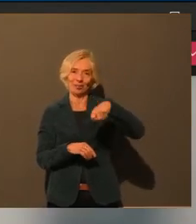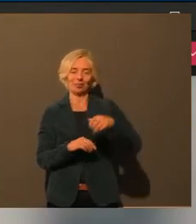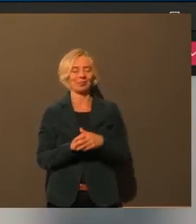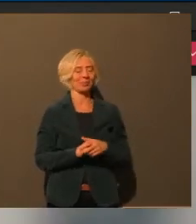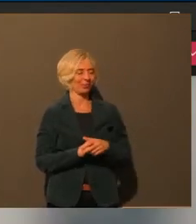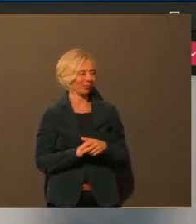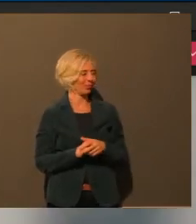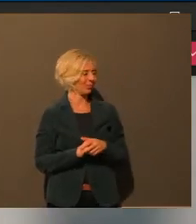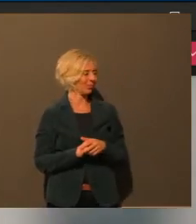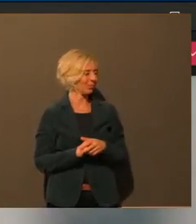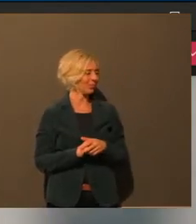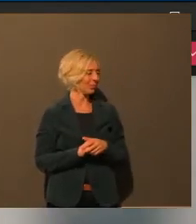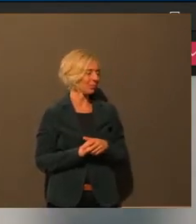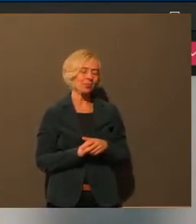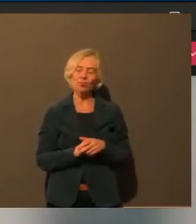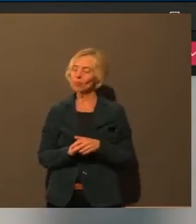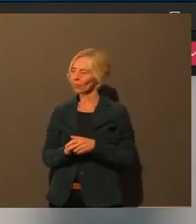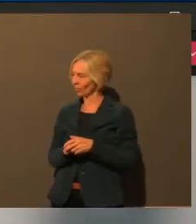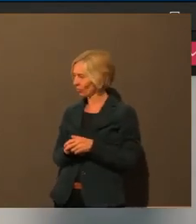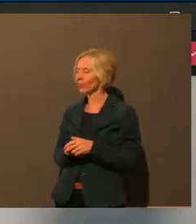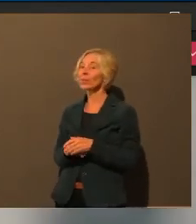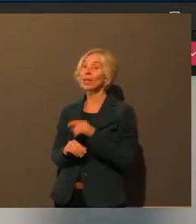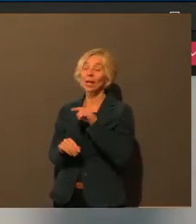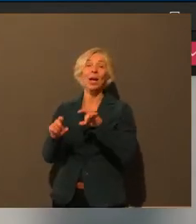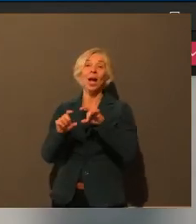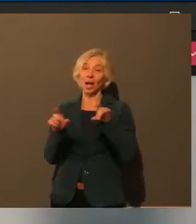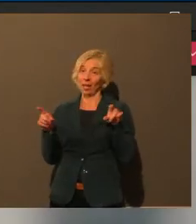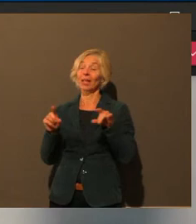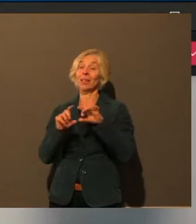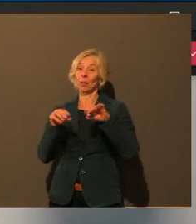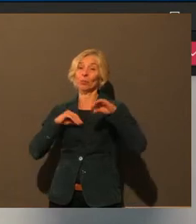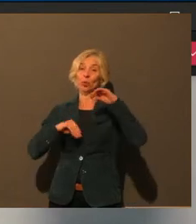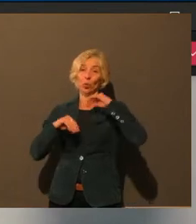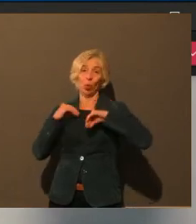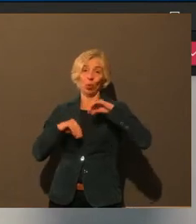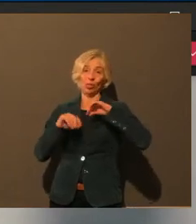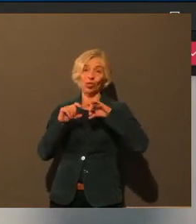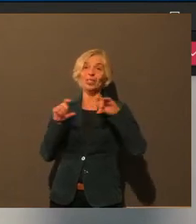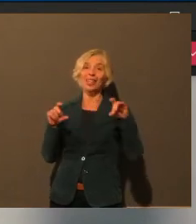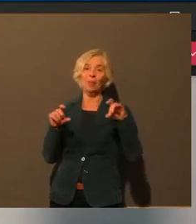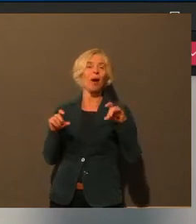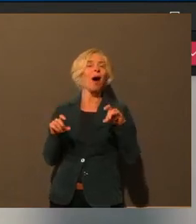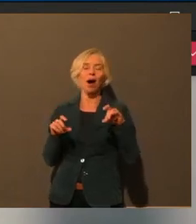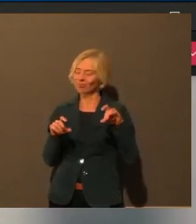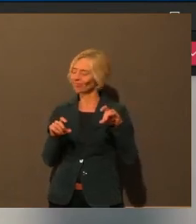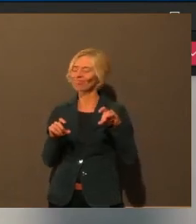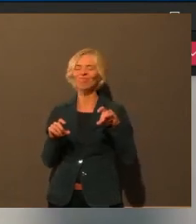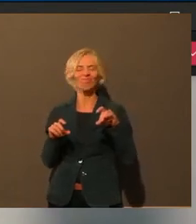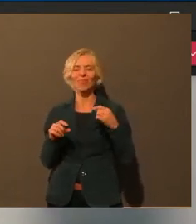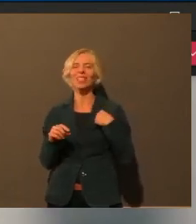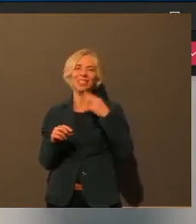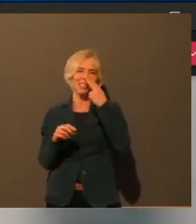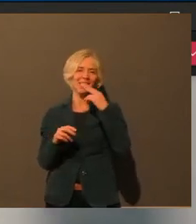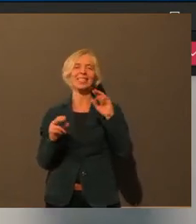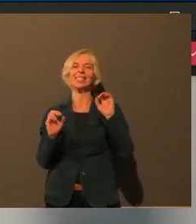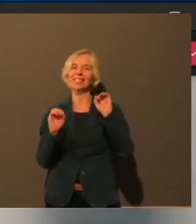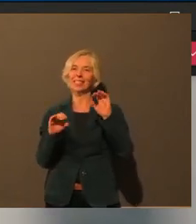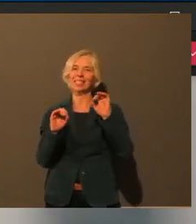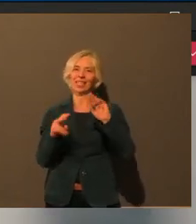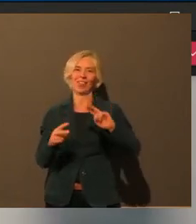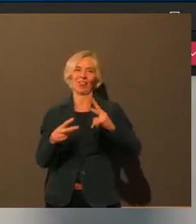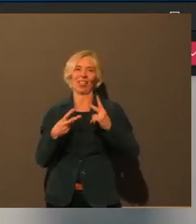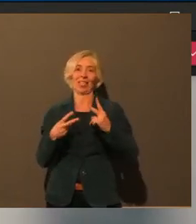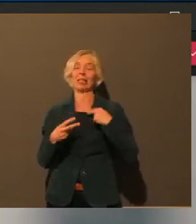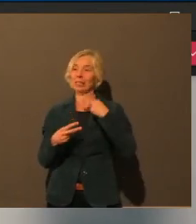diese psychologische Thematik auch wahnsinnig wichtig. Ich kriege es jetzt im Umfeld immer wieder mit, wenn man zum Beispiel in Quarantäne